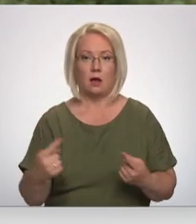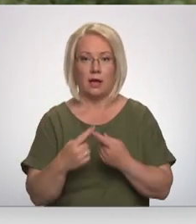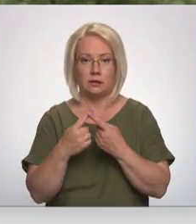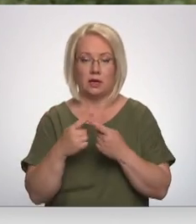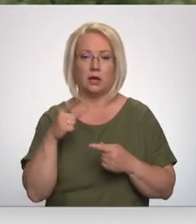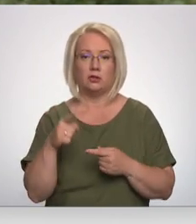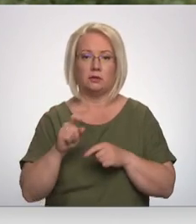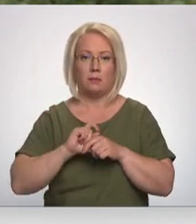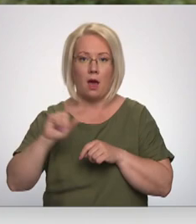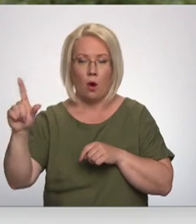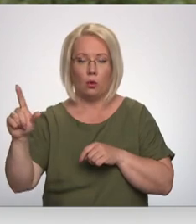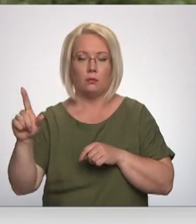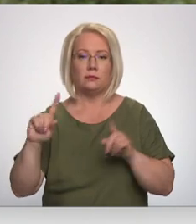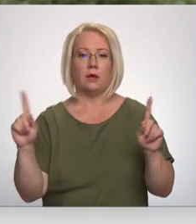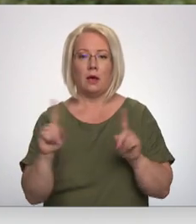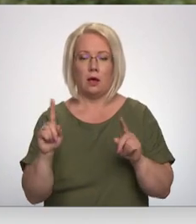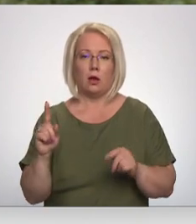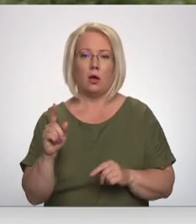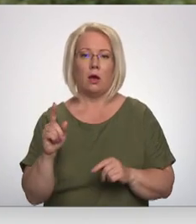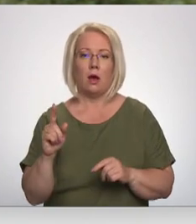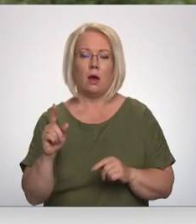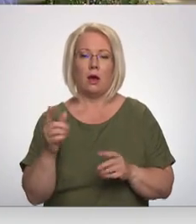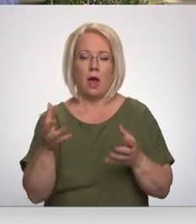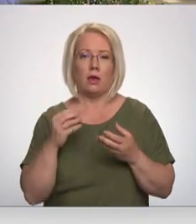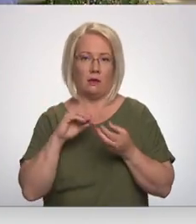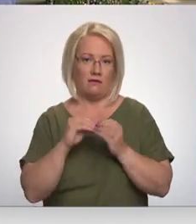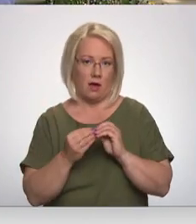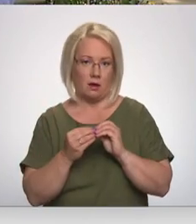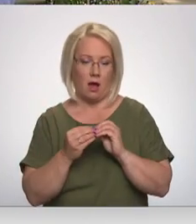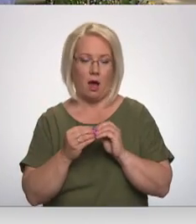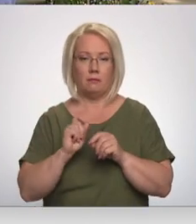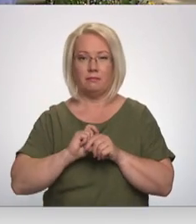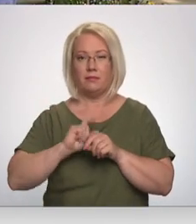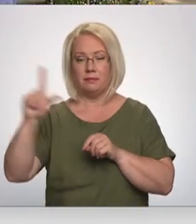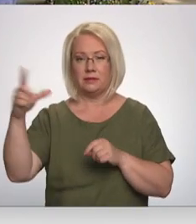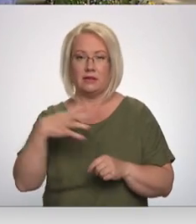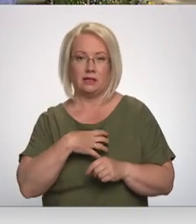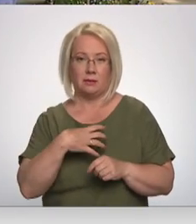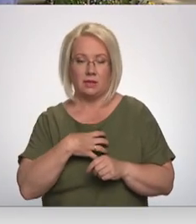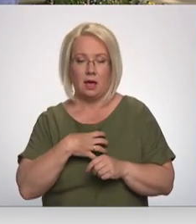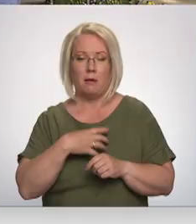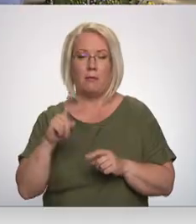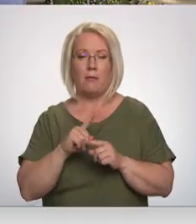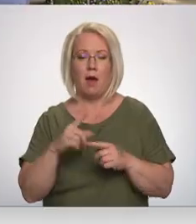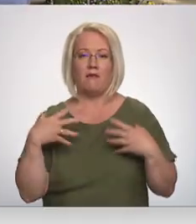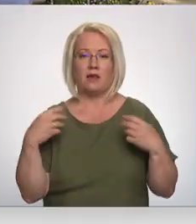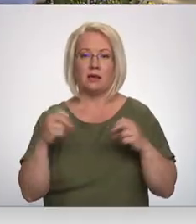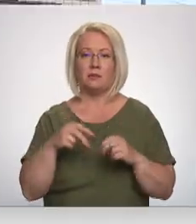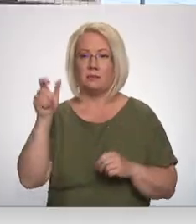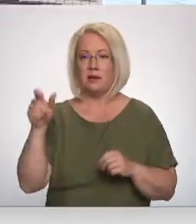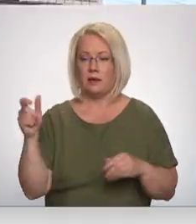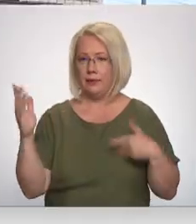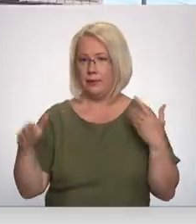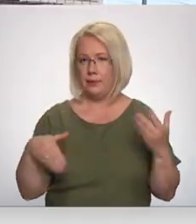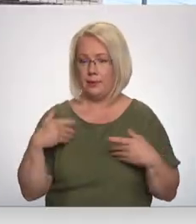šis pieaugums ir diezgan vērā ņemams šobrīd. Augšu pejošā saslimstības līkne epidemiologus dara bažīgus,